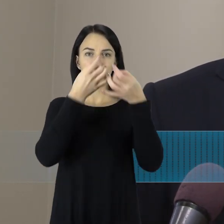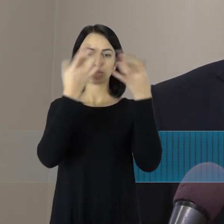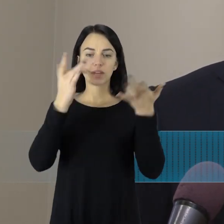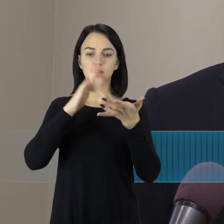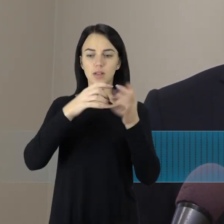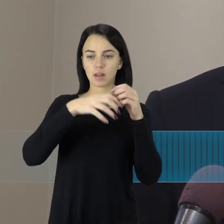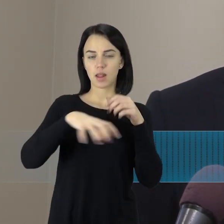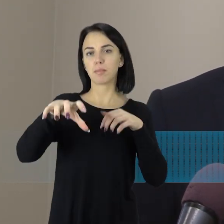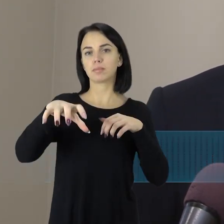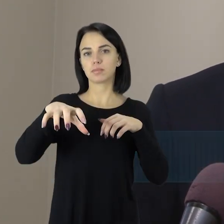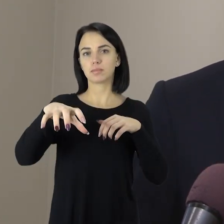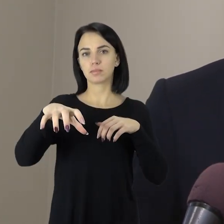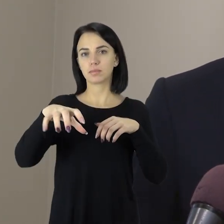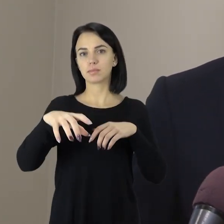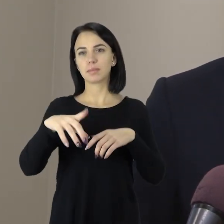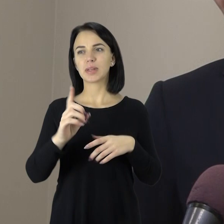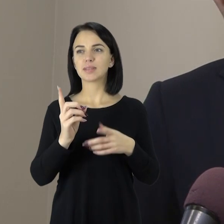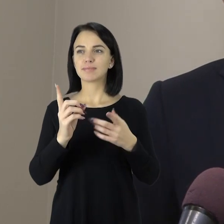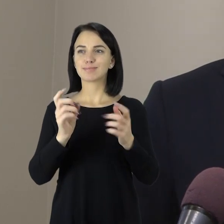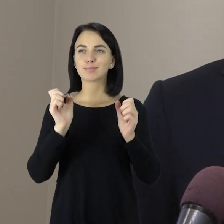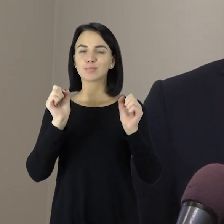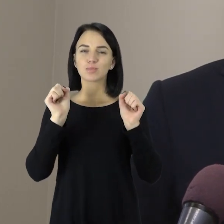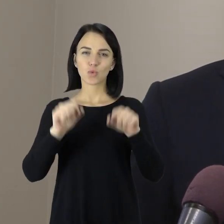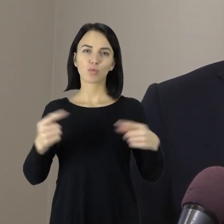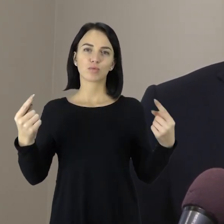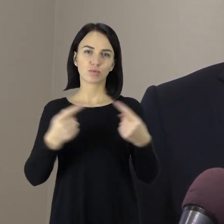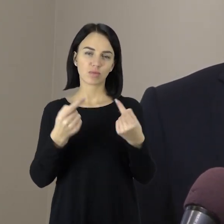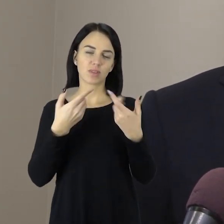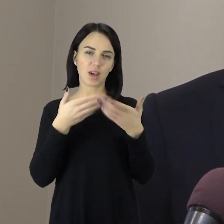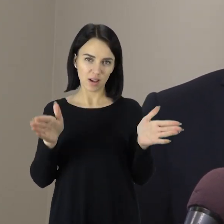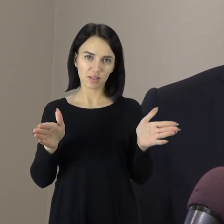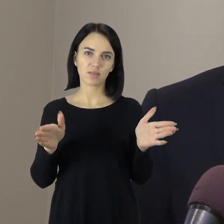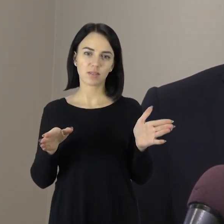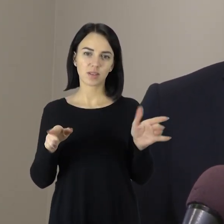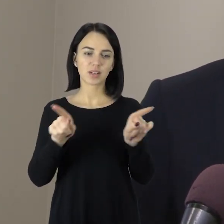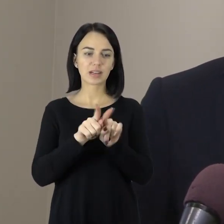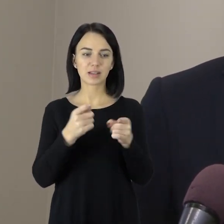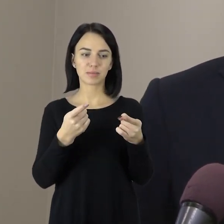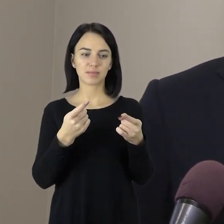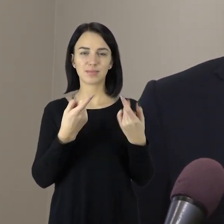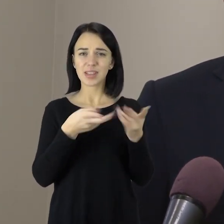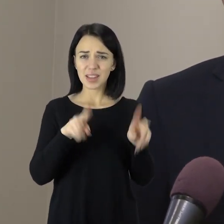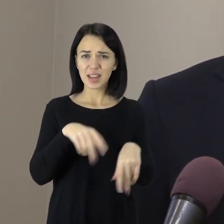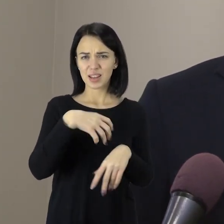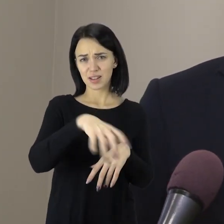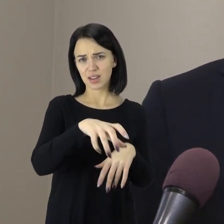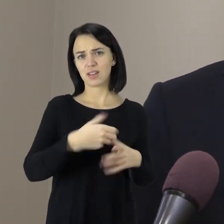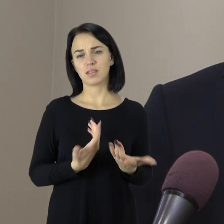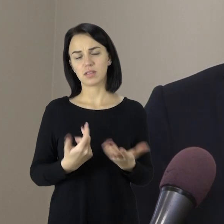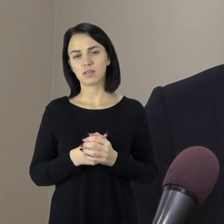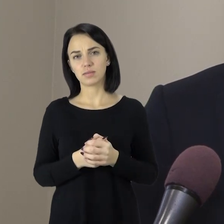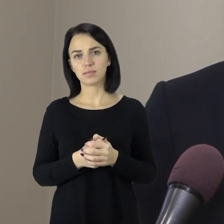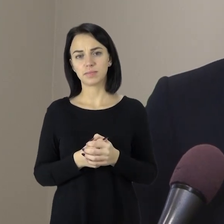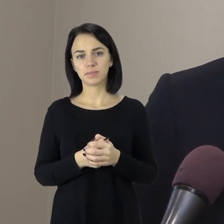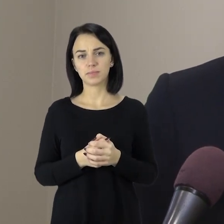padalinys. Tačiau reikia pripažinti tą atvirai, kad jis iš esmės buvo tam tikras šūnių penktakuoja. Ir